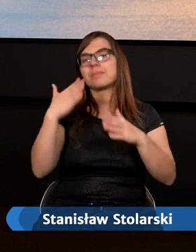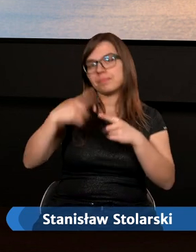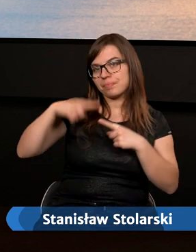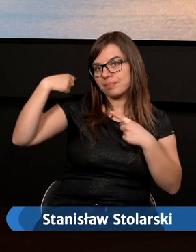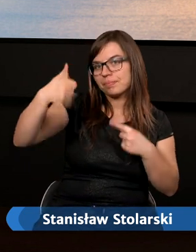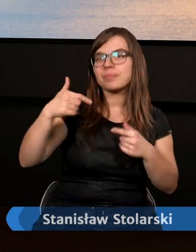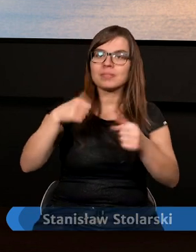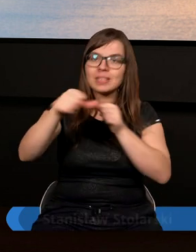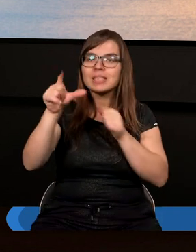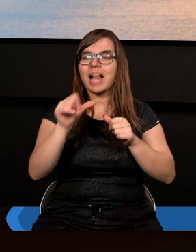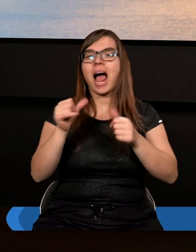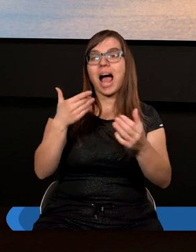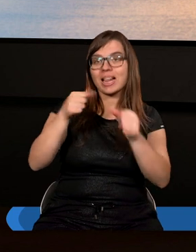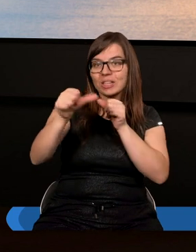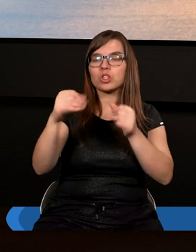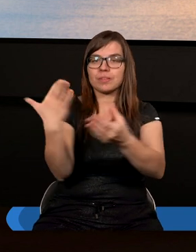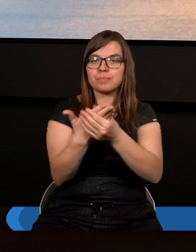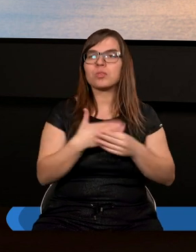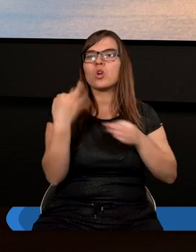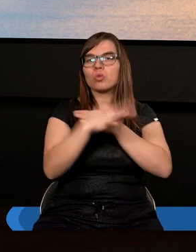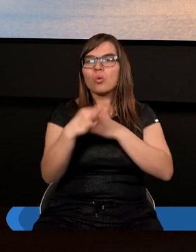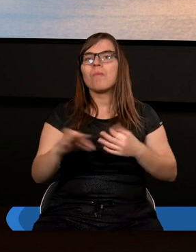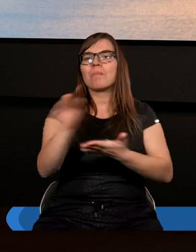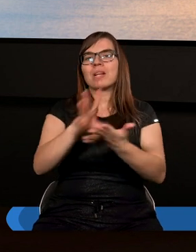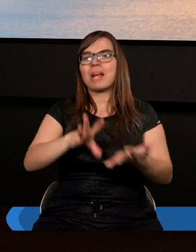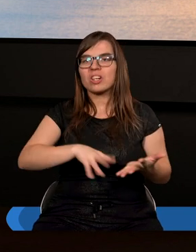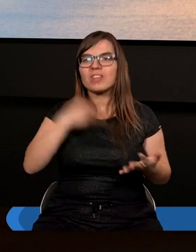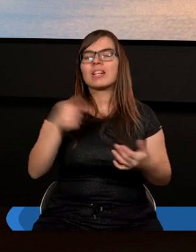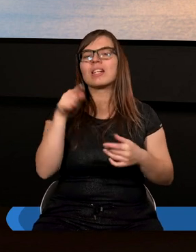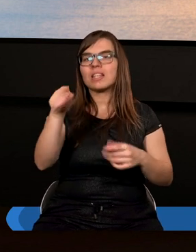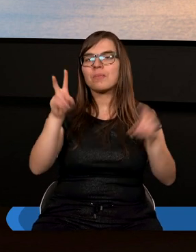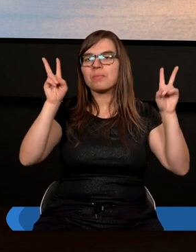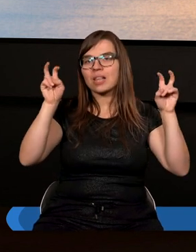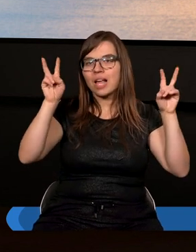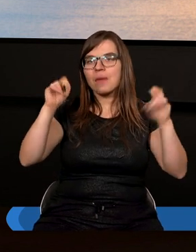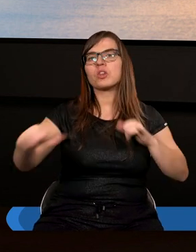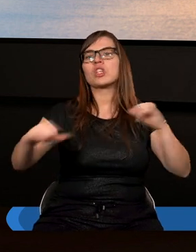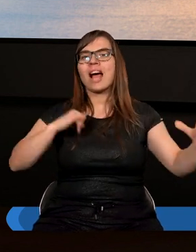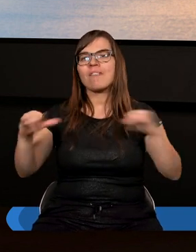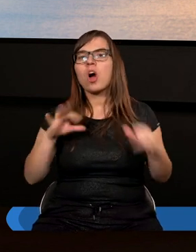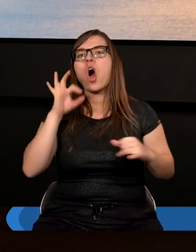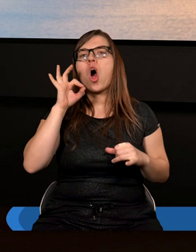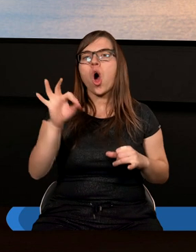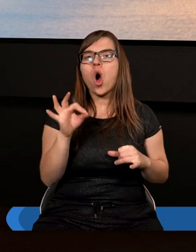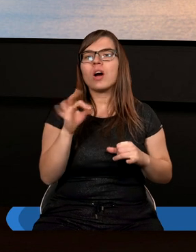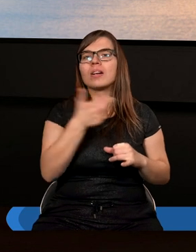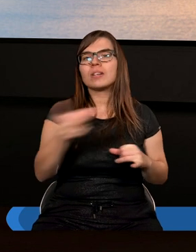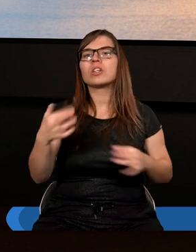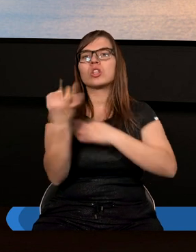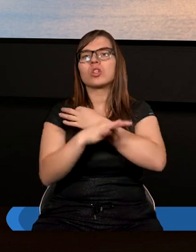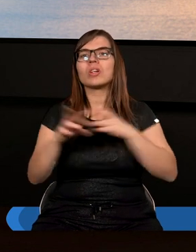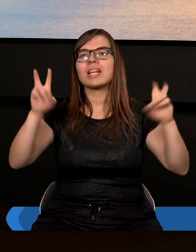kolejne studium Pisma Świętego w tym temacie szafarstwa, ale studium zatytułowane